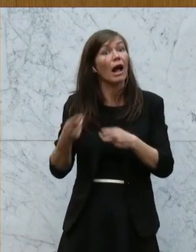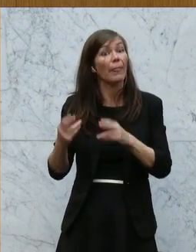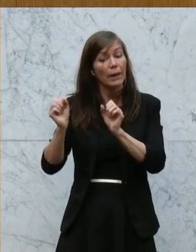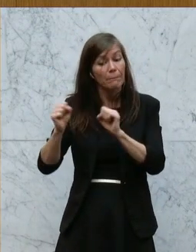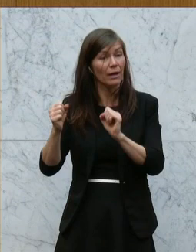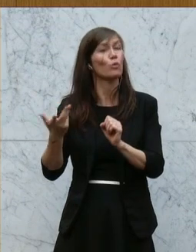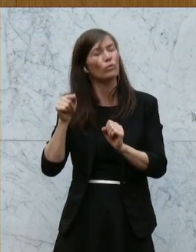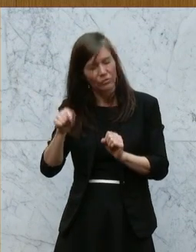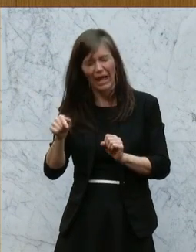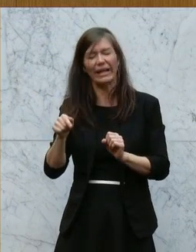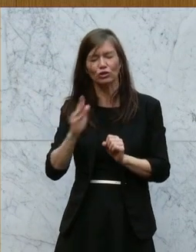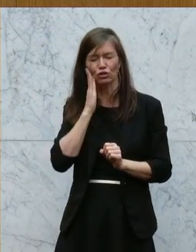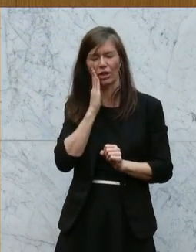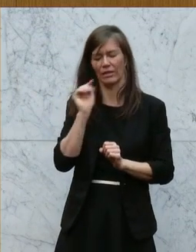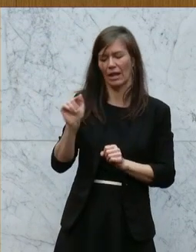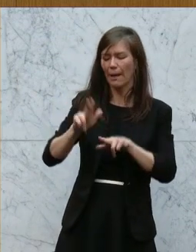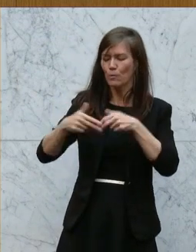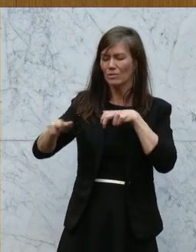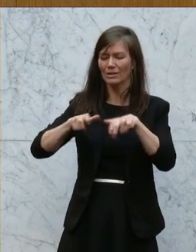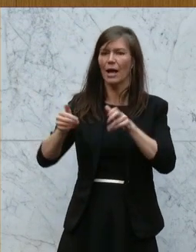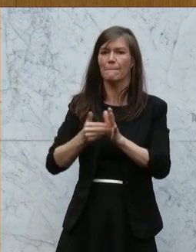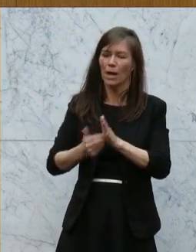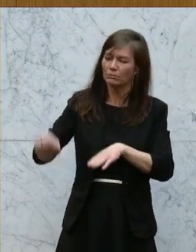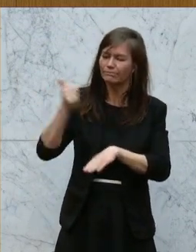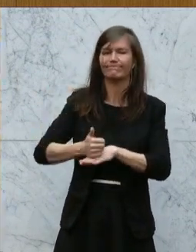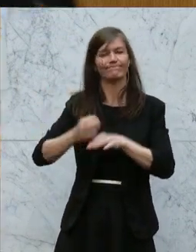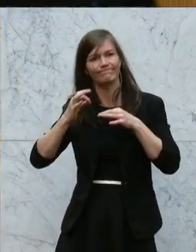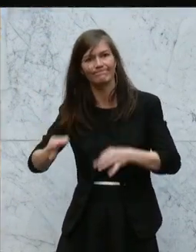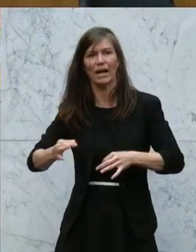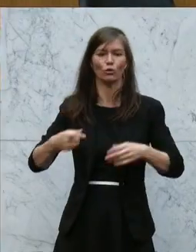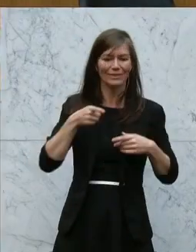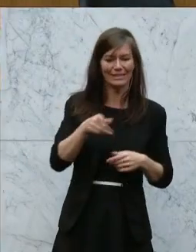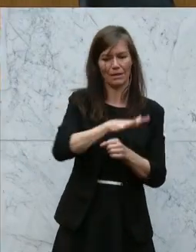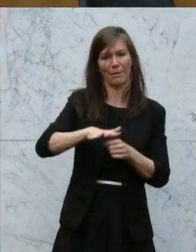nämlich eine Regierung, die Leadership-Zeitung jetzt endlich Taten setzt, auch in diesem Bereich. Danke.